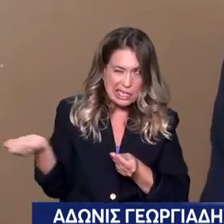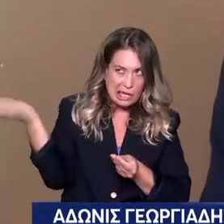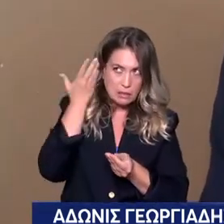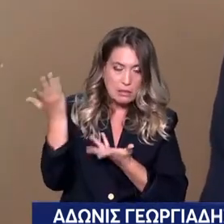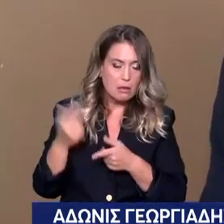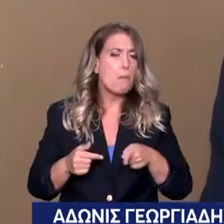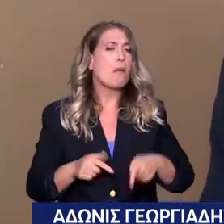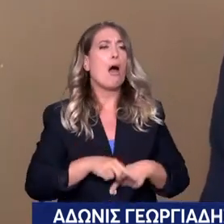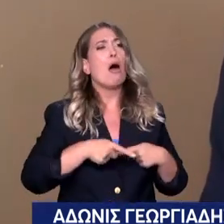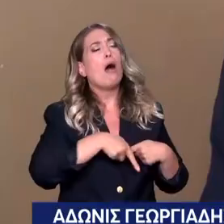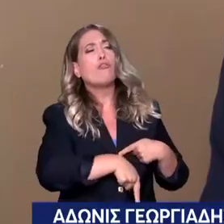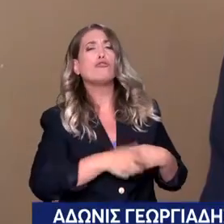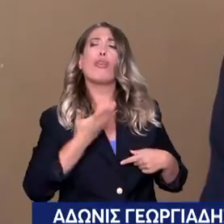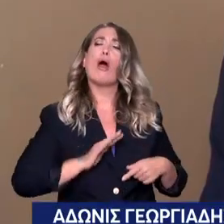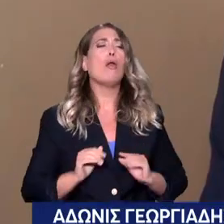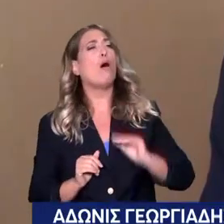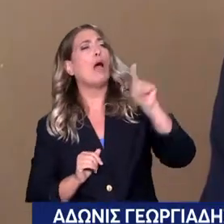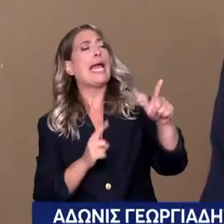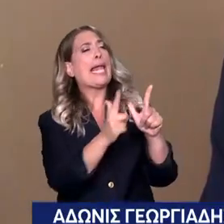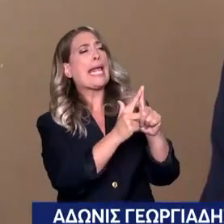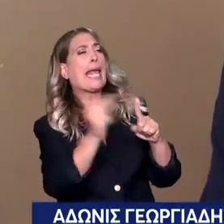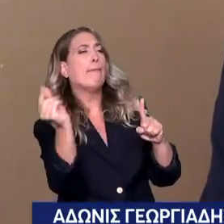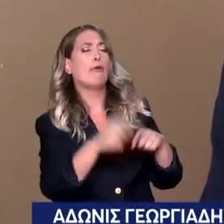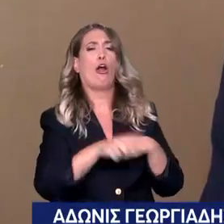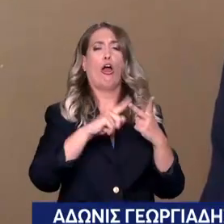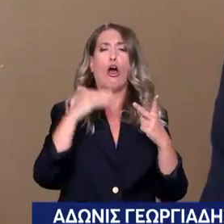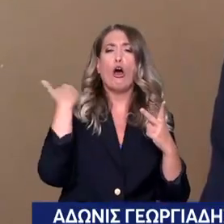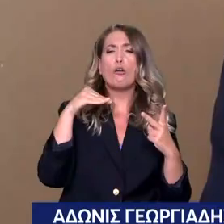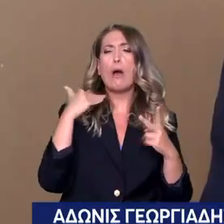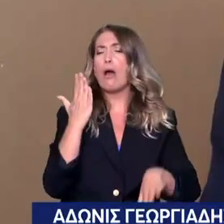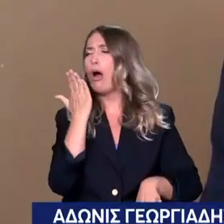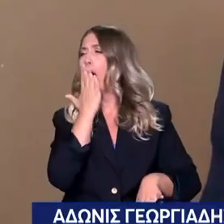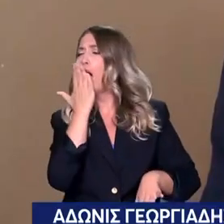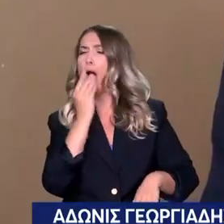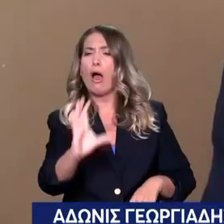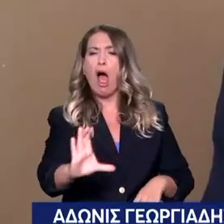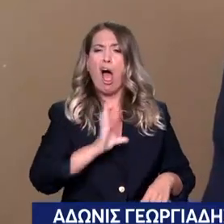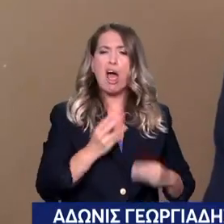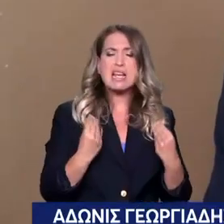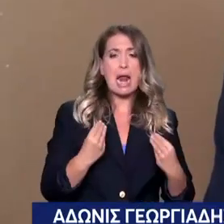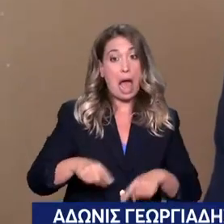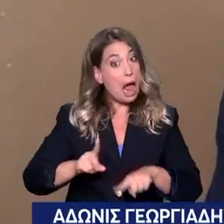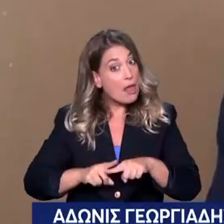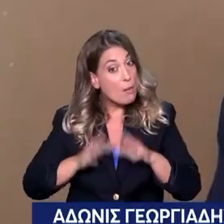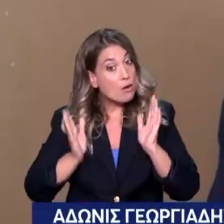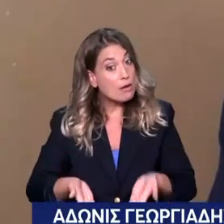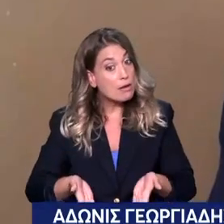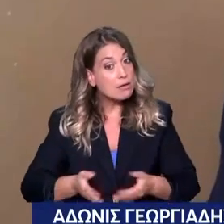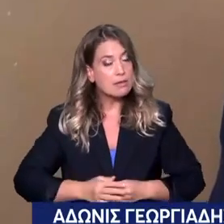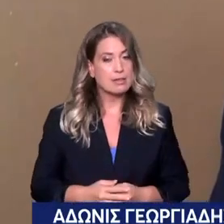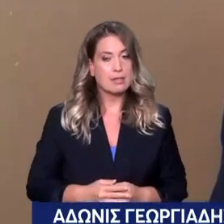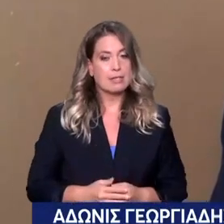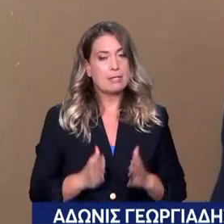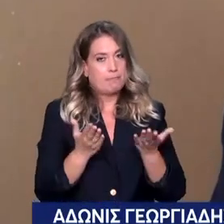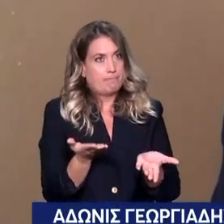εκθέσω τον εαυτό μου και την οικογένειά μου. Είναι έτσι, δεν μπορούμε να το αρνηθούμε. Και το λέω γιατί αν τα και να καλυφθούν θα έχετε δίκιο εσείς